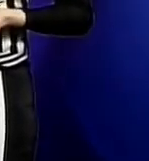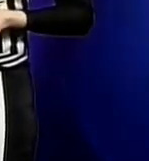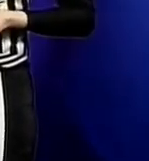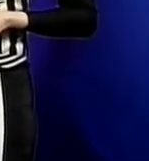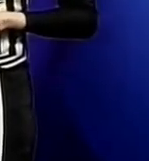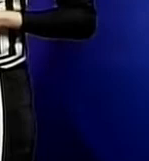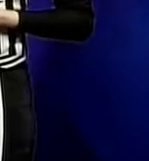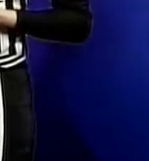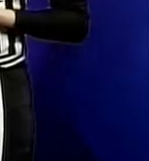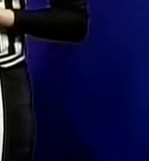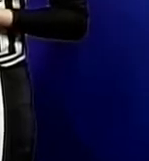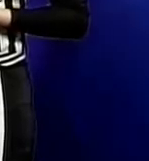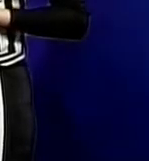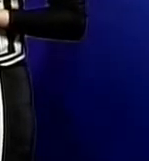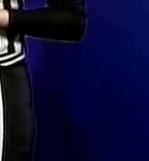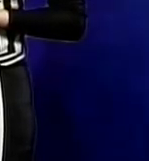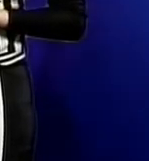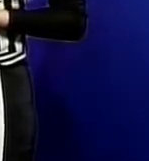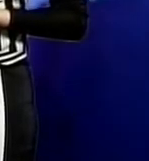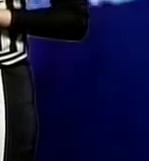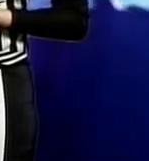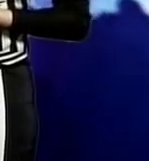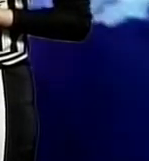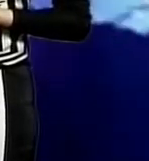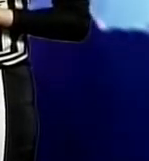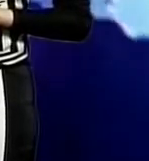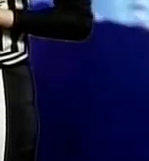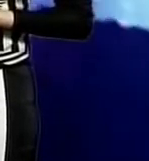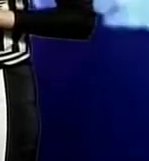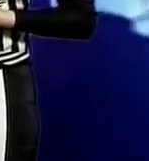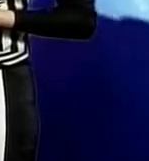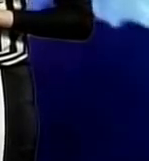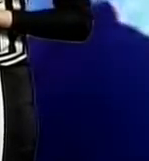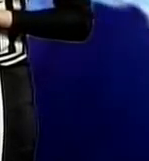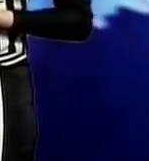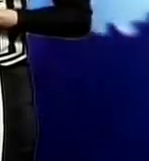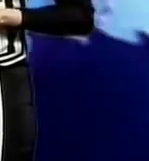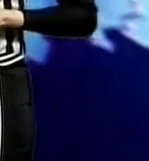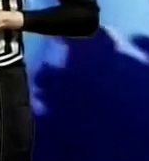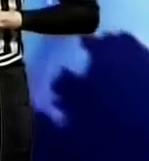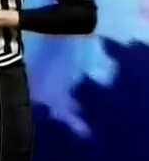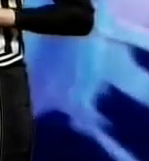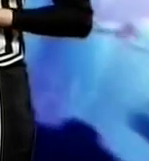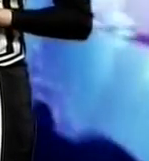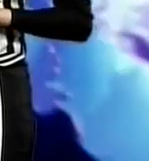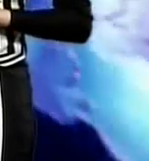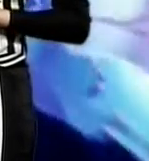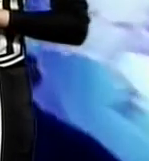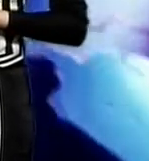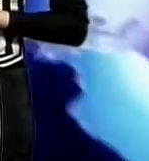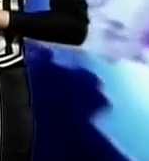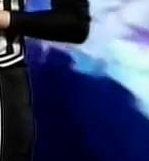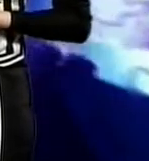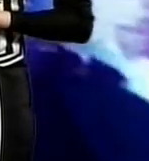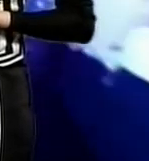5-7 градусів тепла. Радіаційний фонд по місту становить 12 мікрорентген за годину. Гарного вам настрою, незалежно від